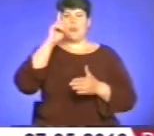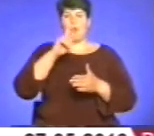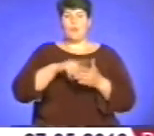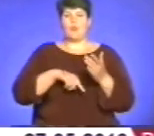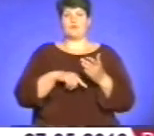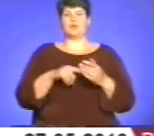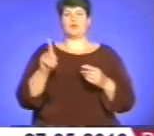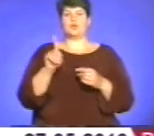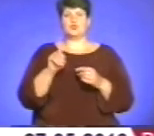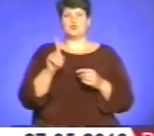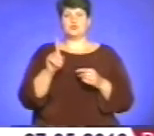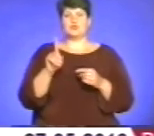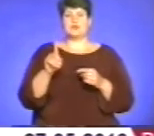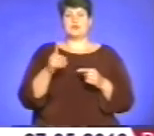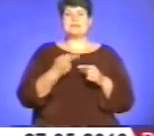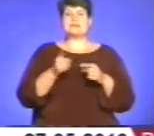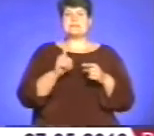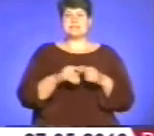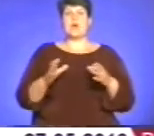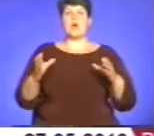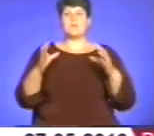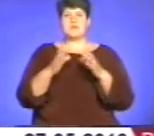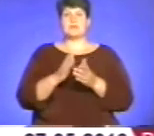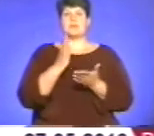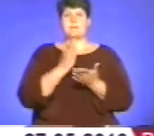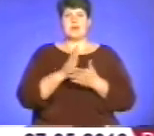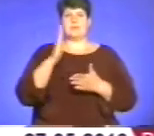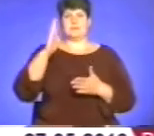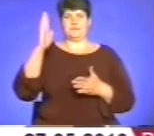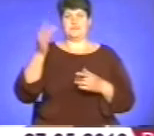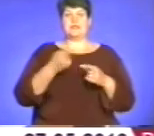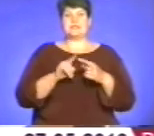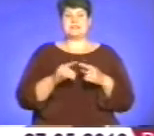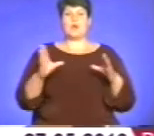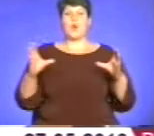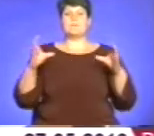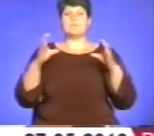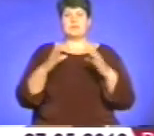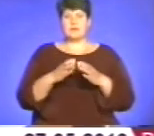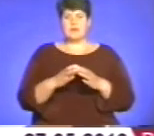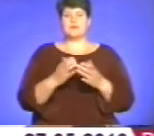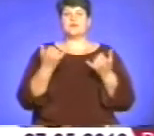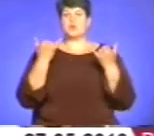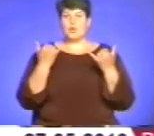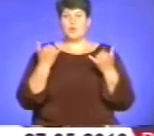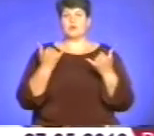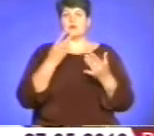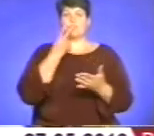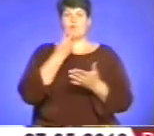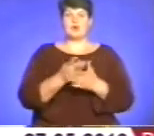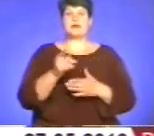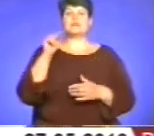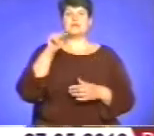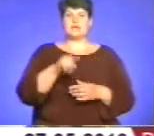що все-таки все об'єднання має перспективу. Сьогодні це об'єднання показує те, що